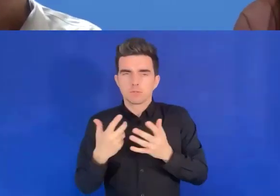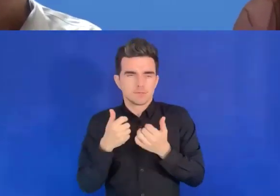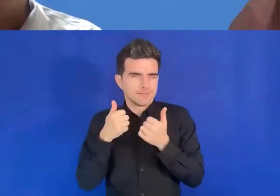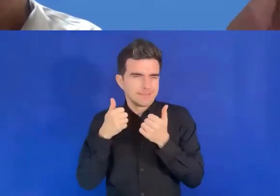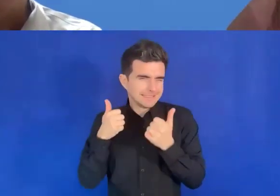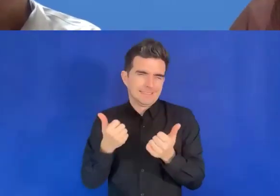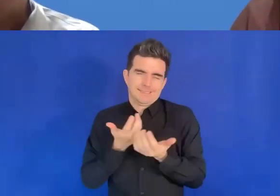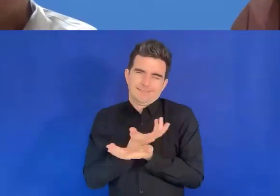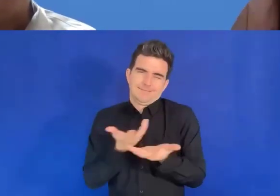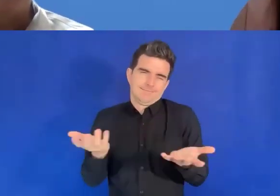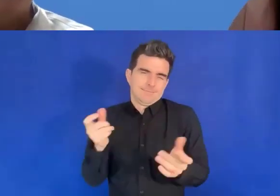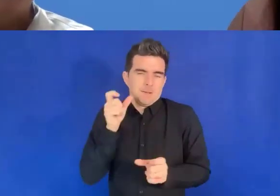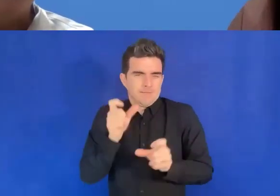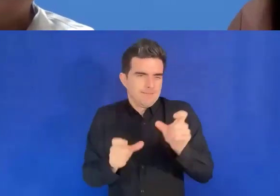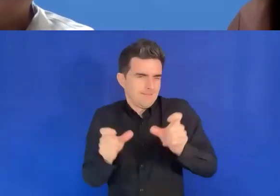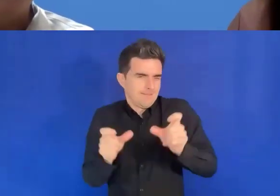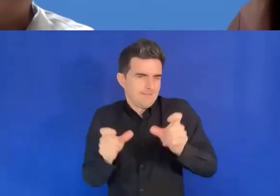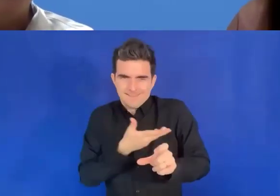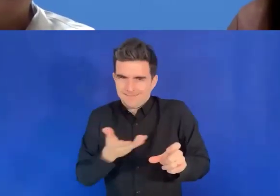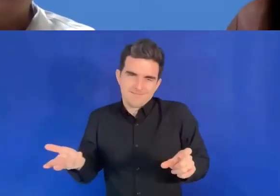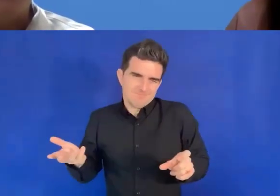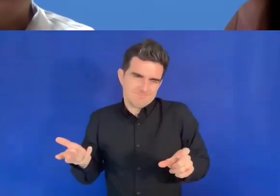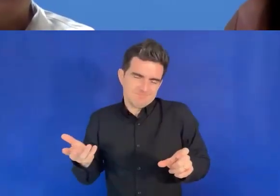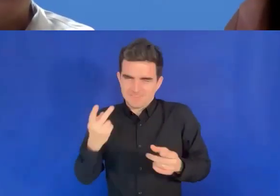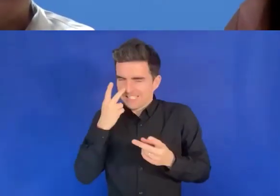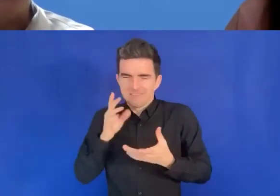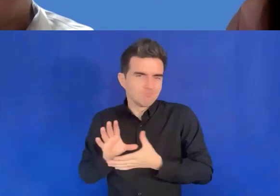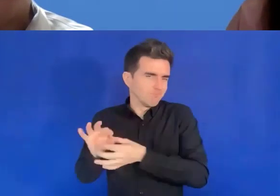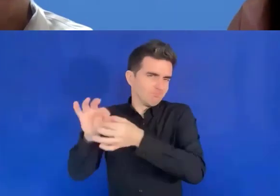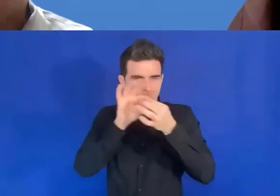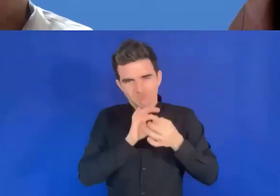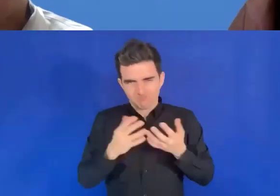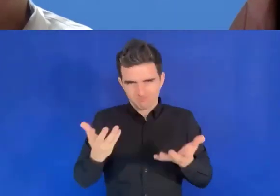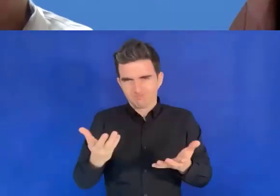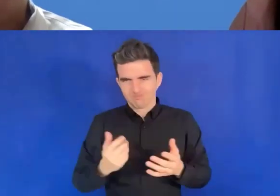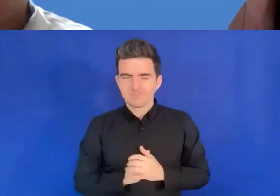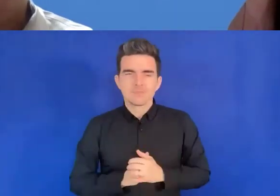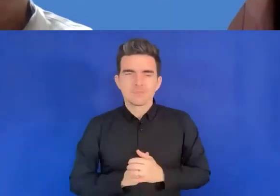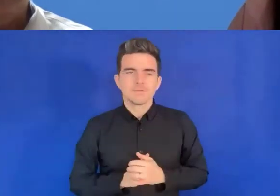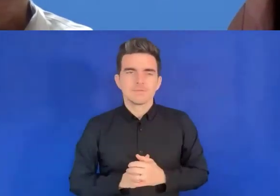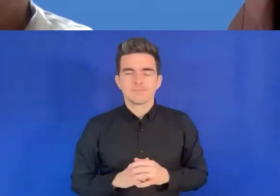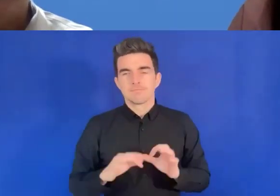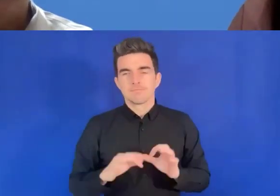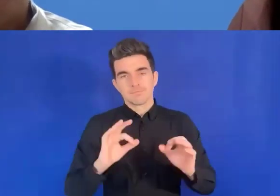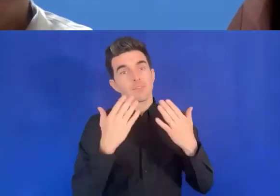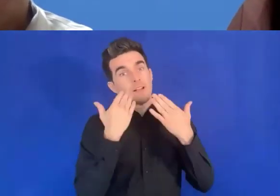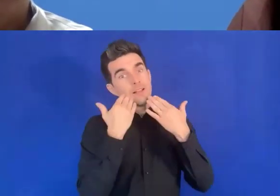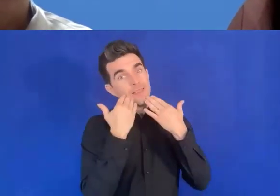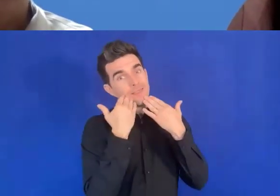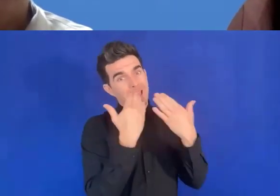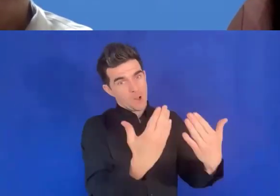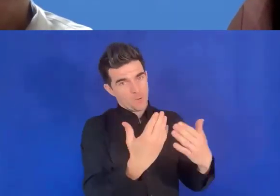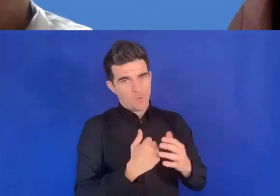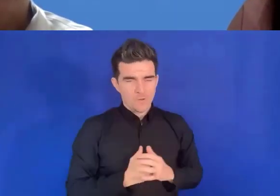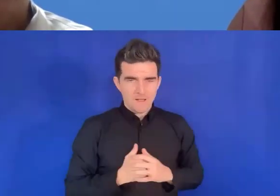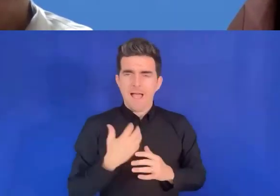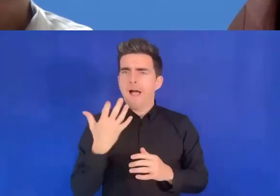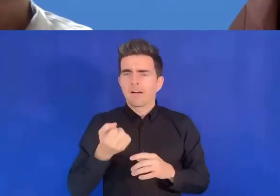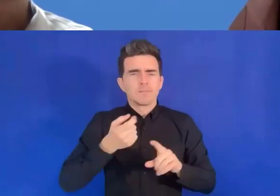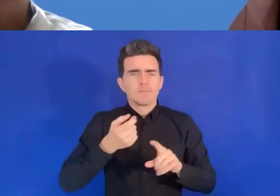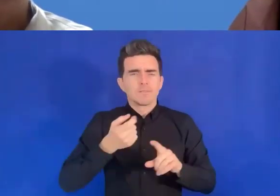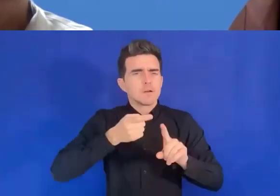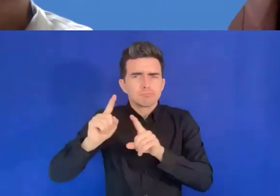'humanité,'est le meilleur exemple de l'humanité, de la solidarité que nous avons. Merci beaucoup pour cette précision.